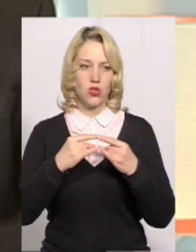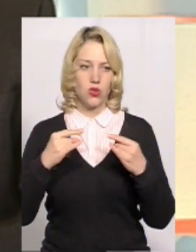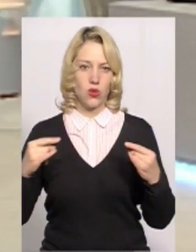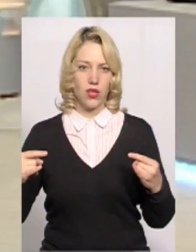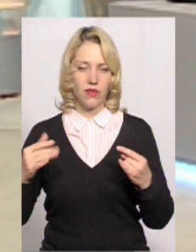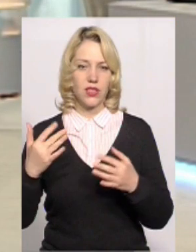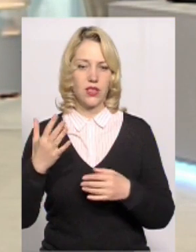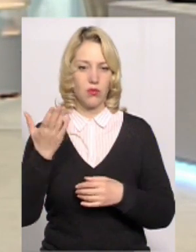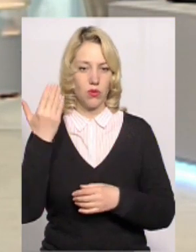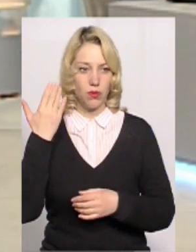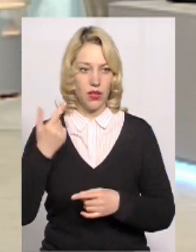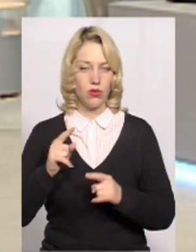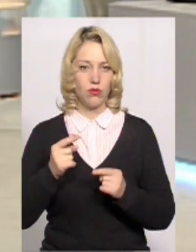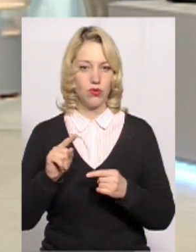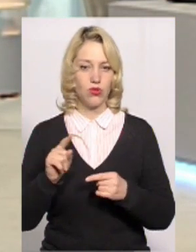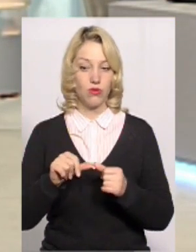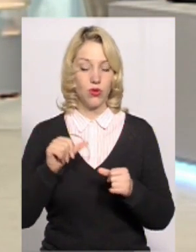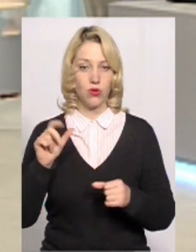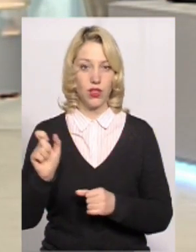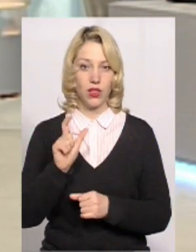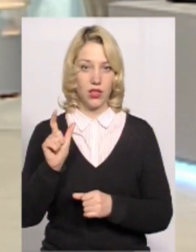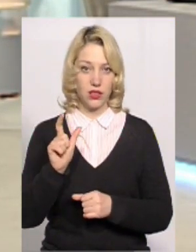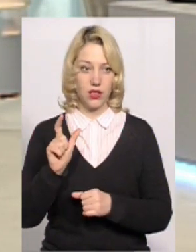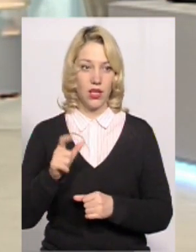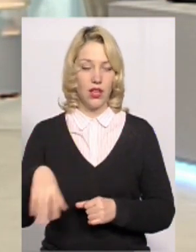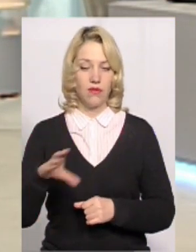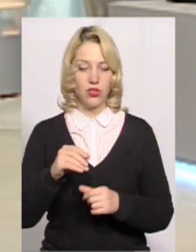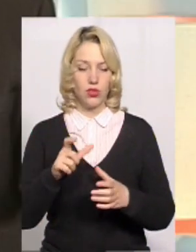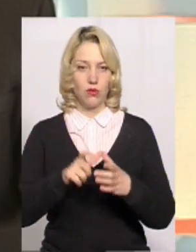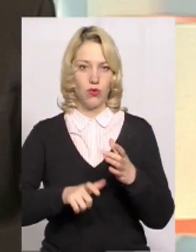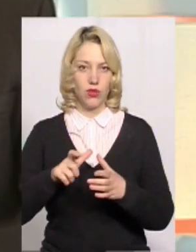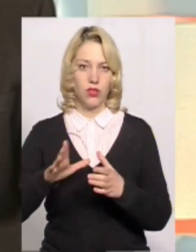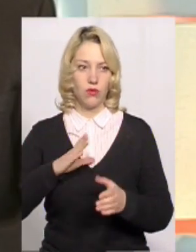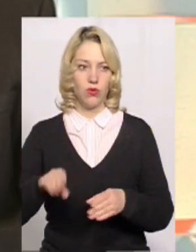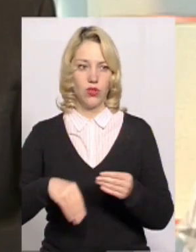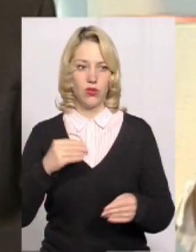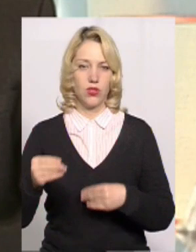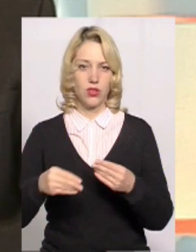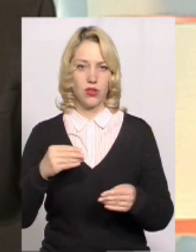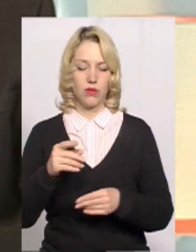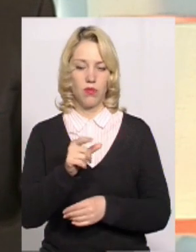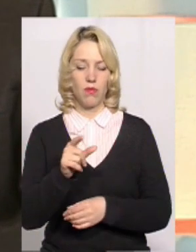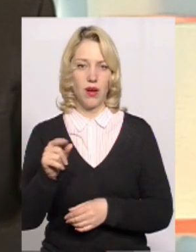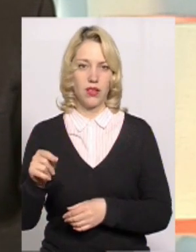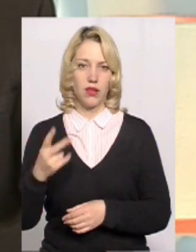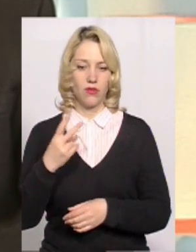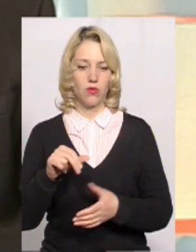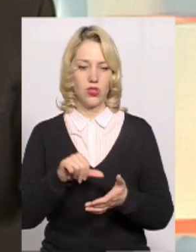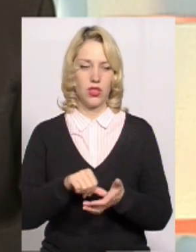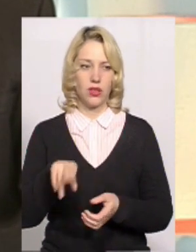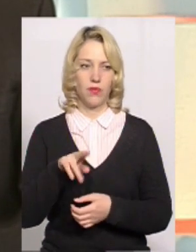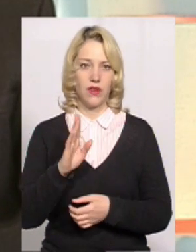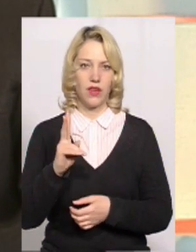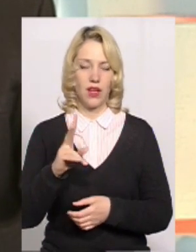було попередньому. Тому що минулого разу всі бюлетені були роздані попарно двом членам ДВК.